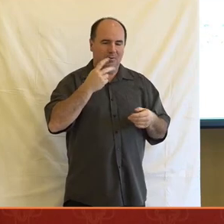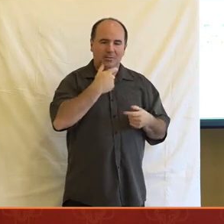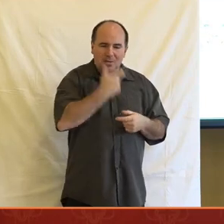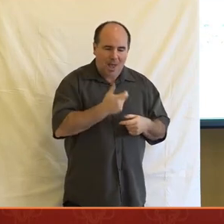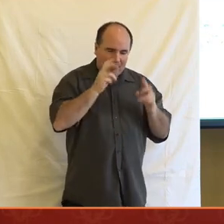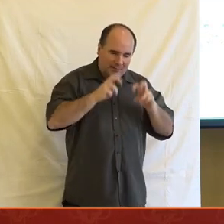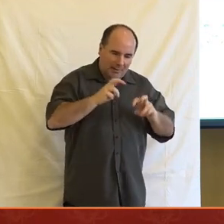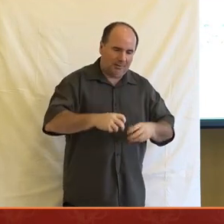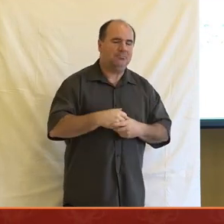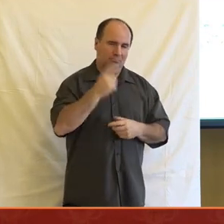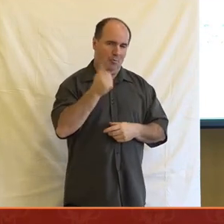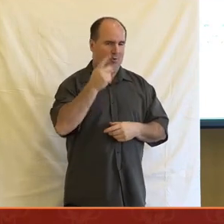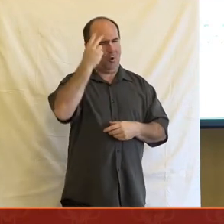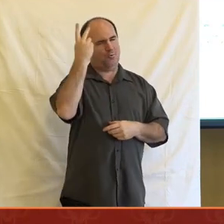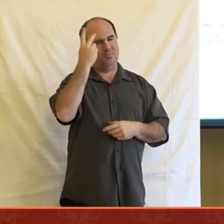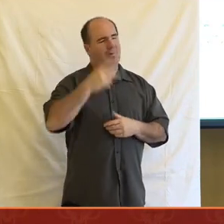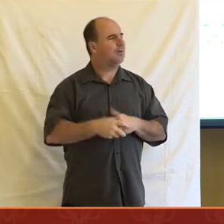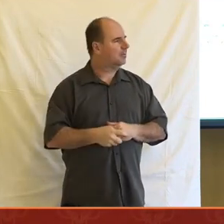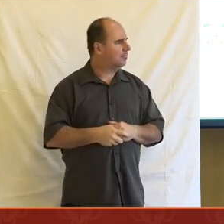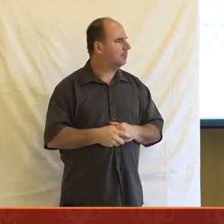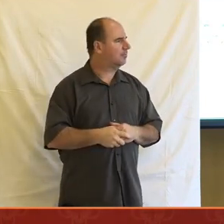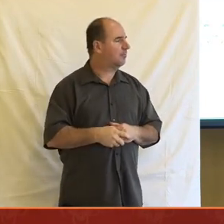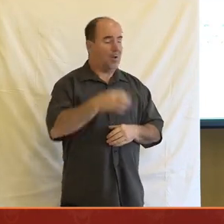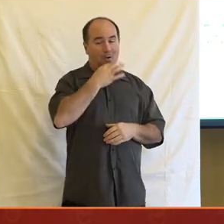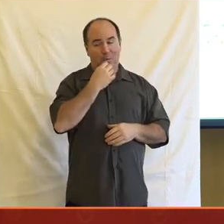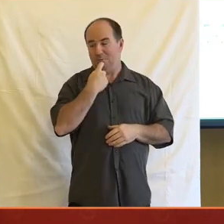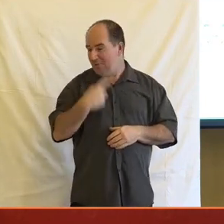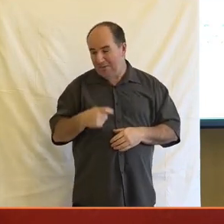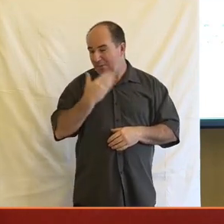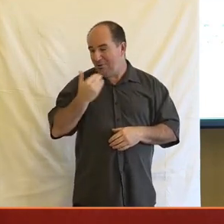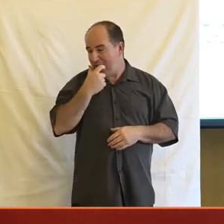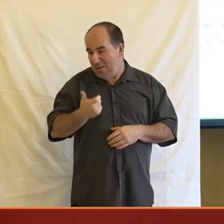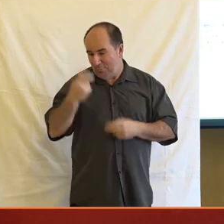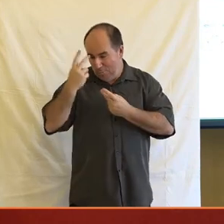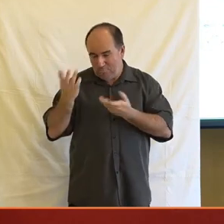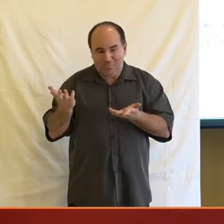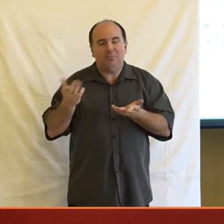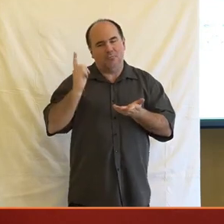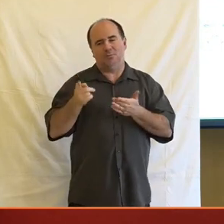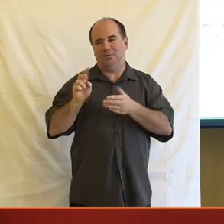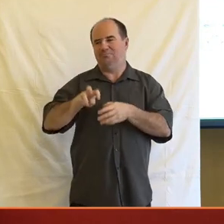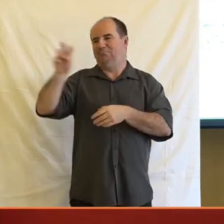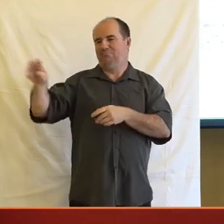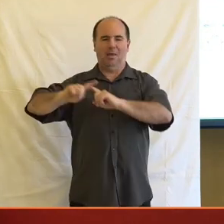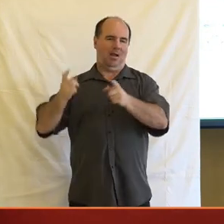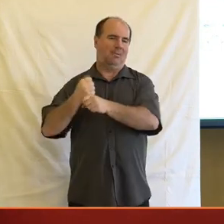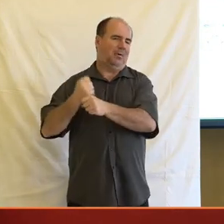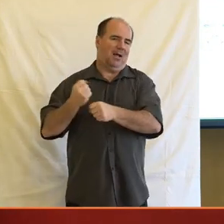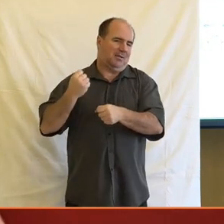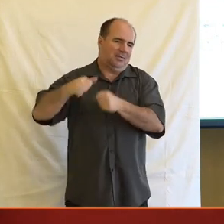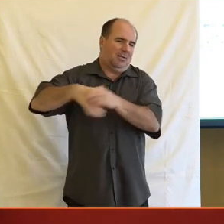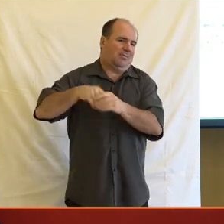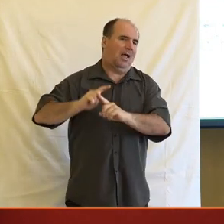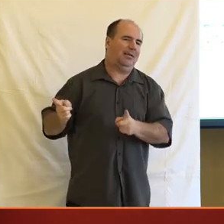novinářů si řekne, dobrá, radši jsem asi měl studovat něco jiného, tak budeme muset aktualizovat to vědění a vlastně